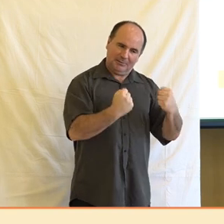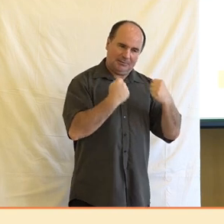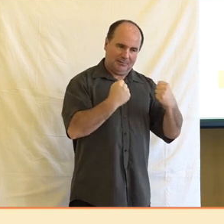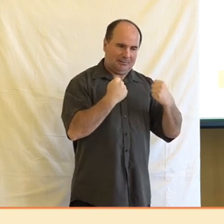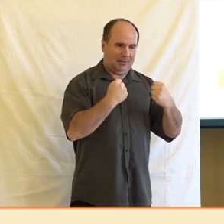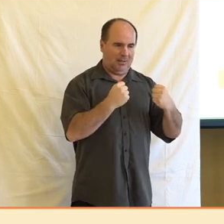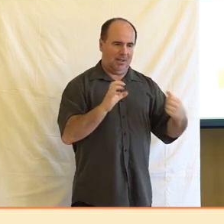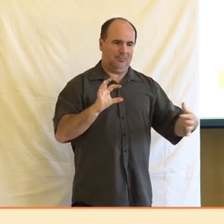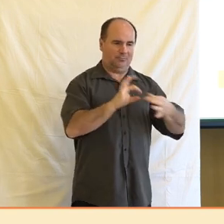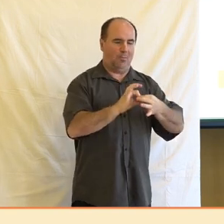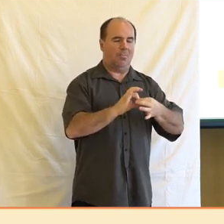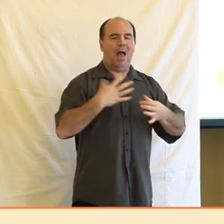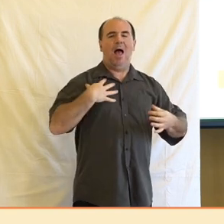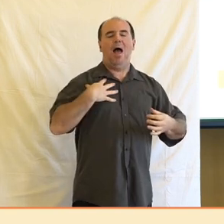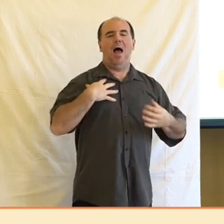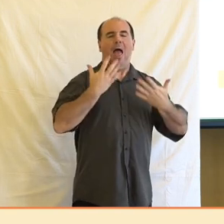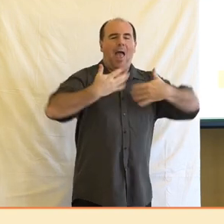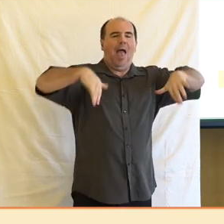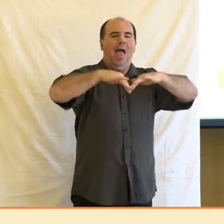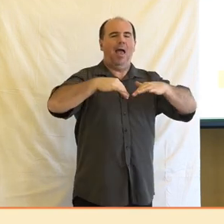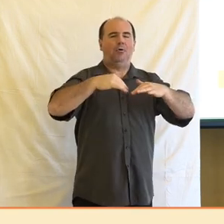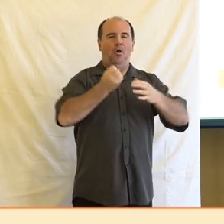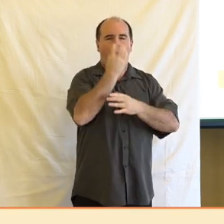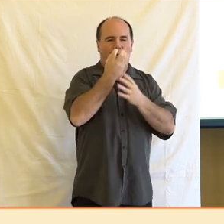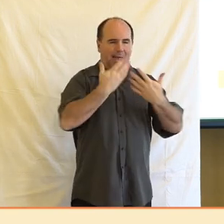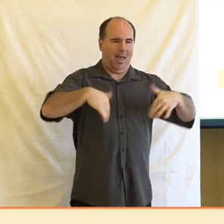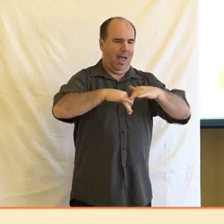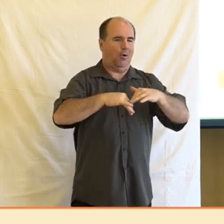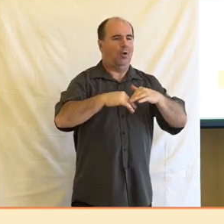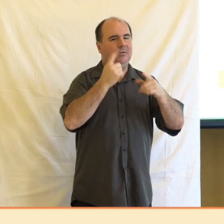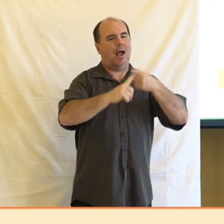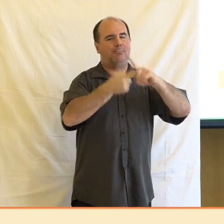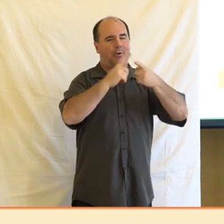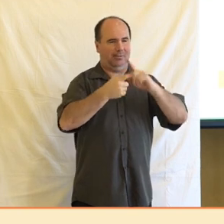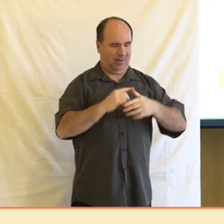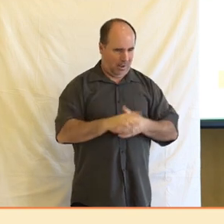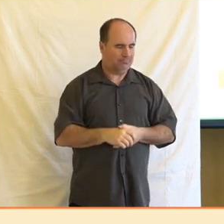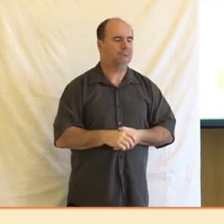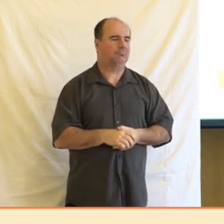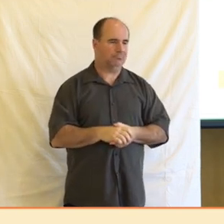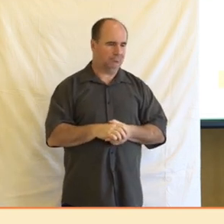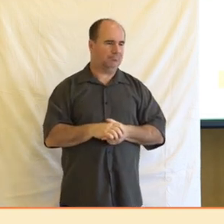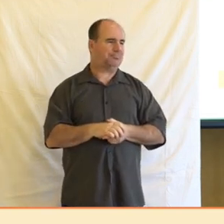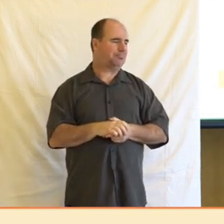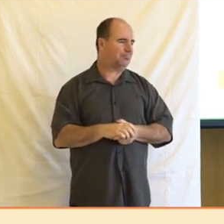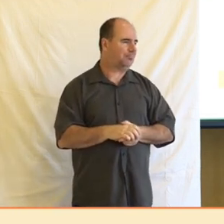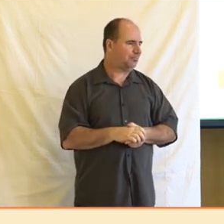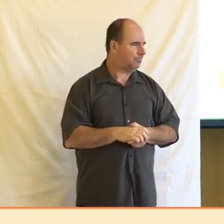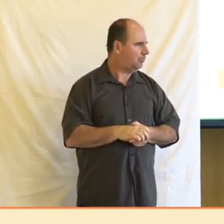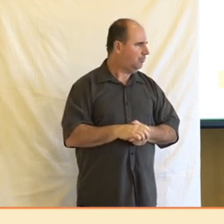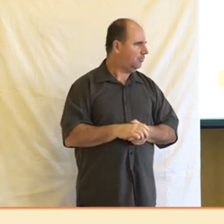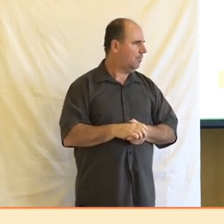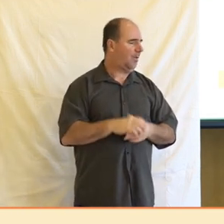stoupenci ekologické politiky. Zde se také ukazují poslední trendy, které